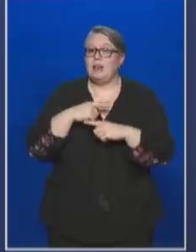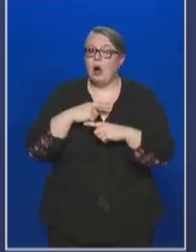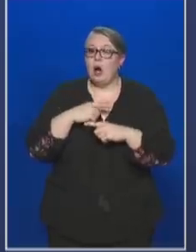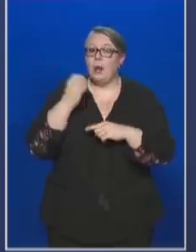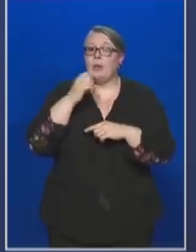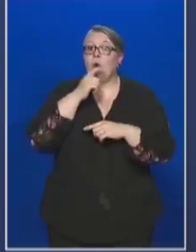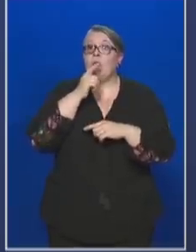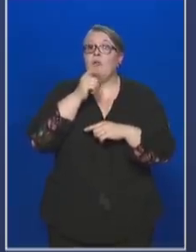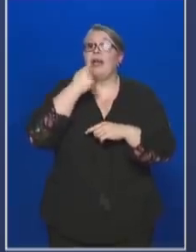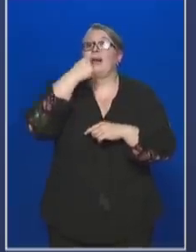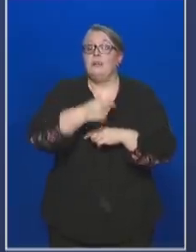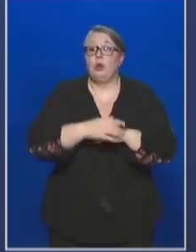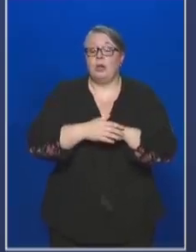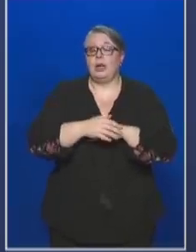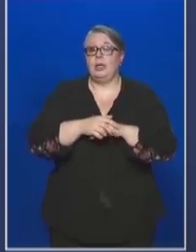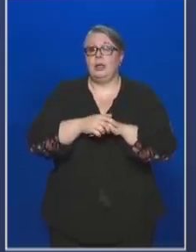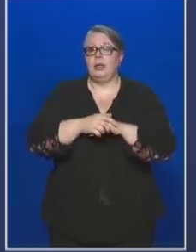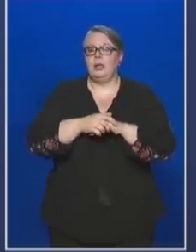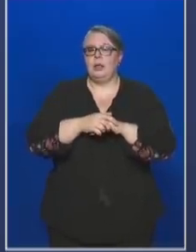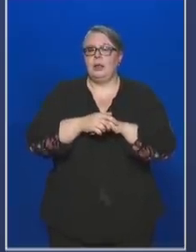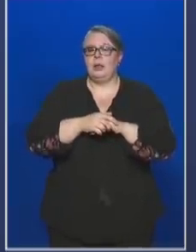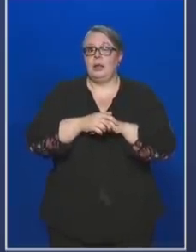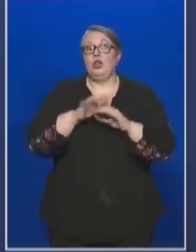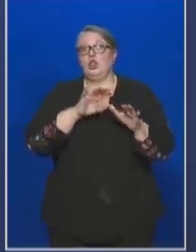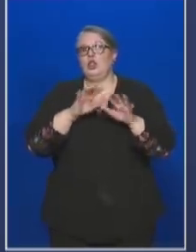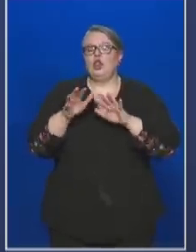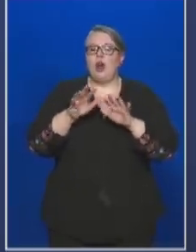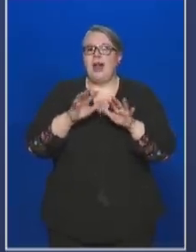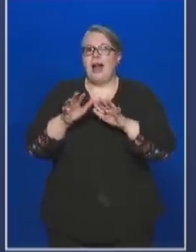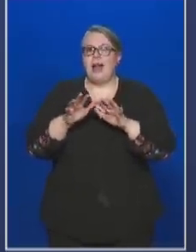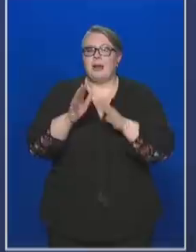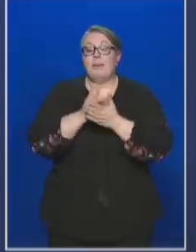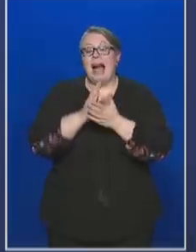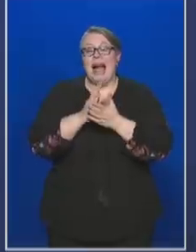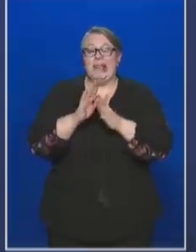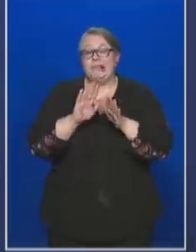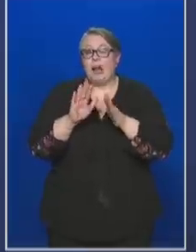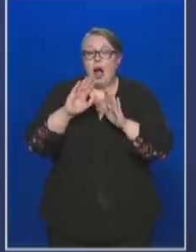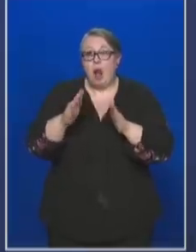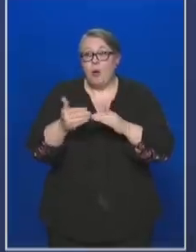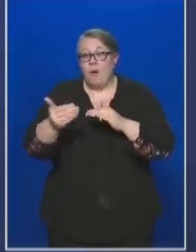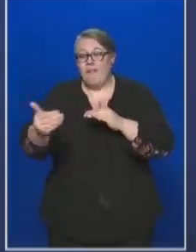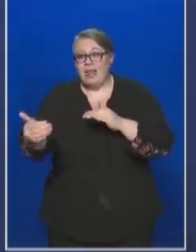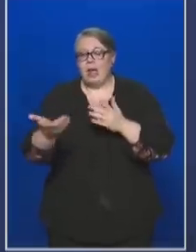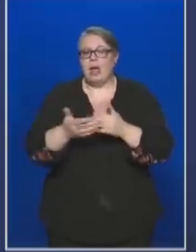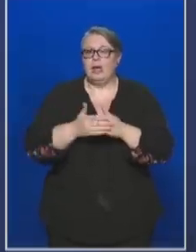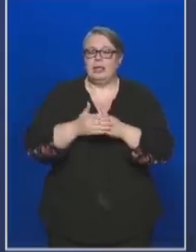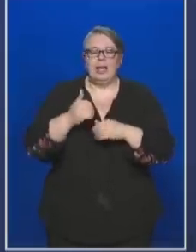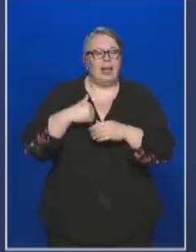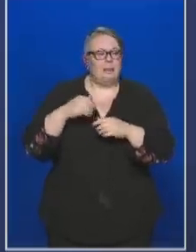hogy mikor hangozhat el az, hogy talán kifele megyünk belőle. Azonban én még